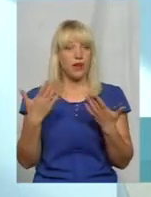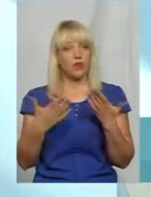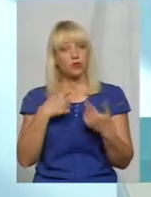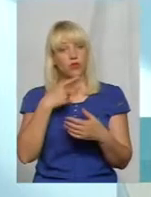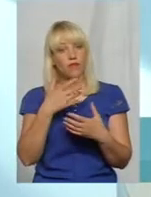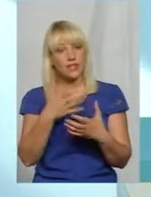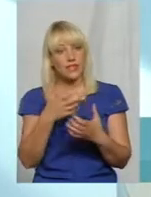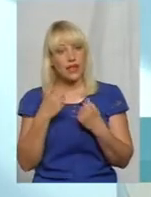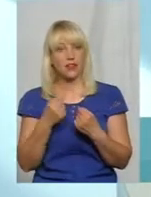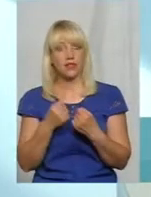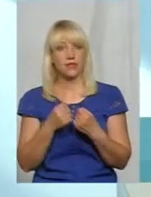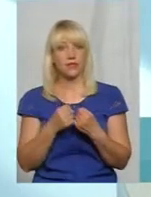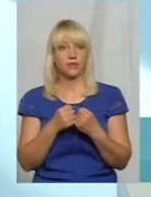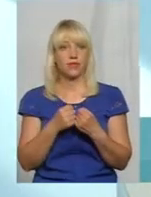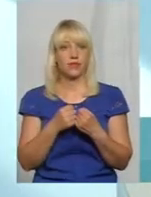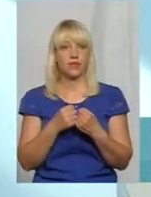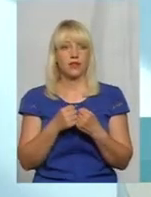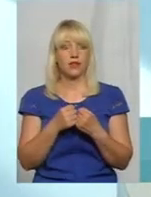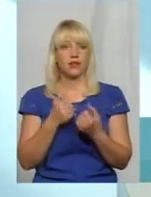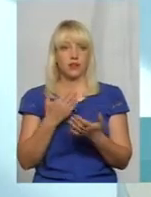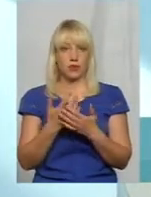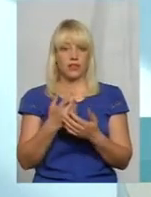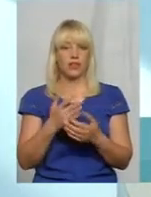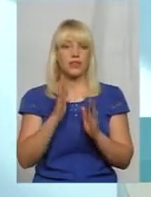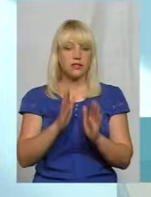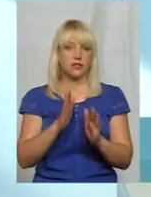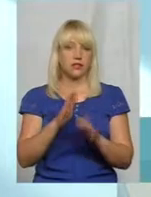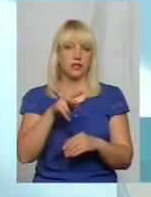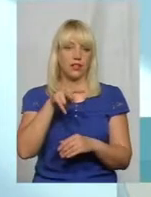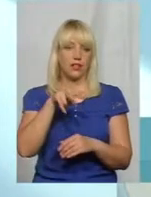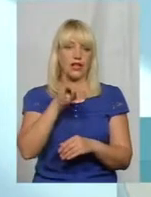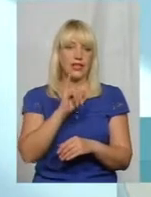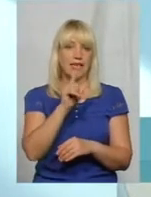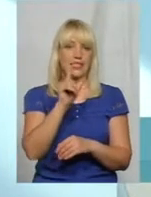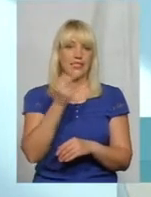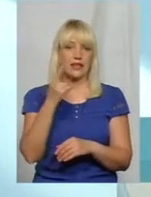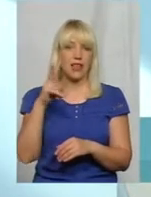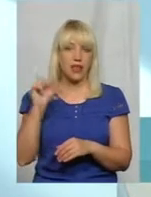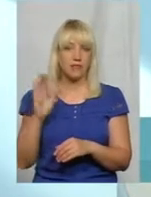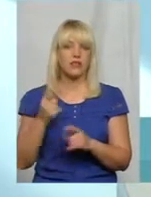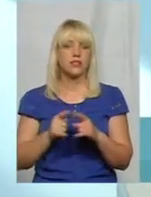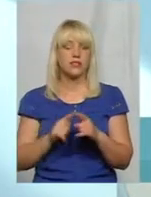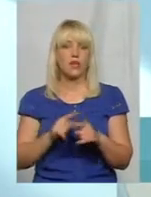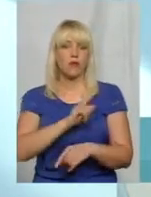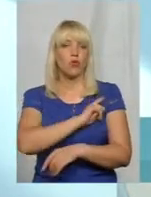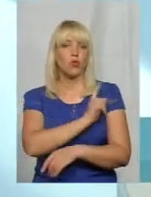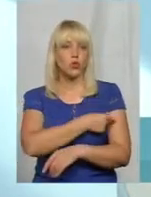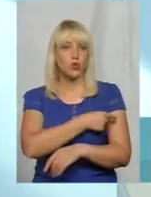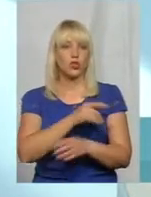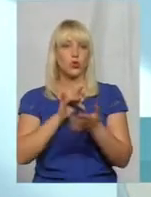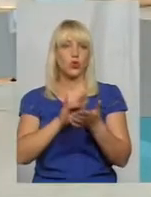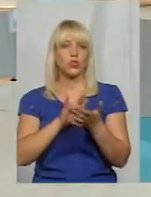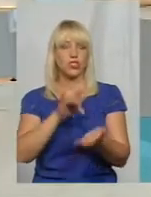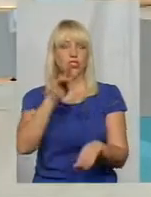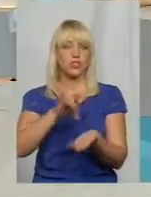локальну Ізяслав, це досить такий потужний потенційно туристичний центр.